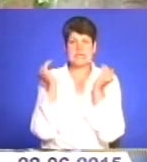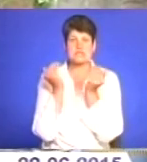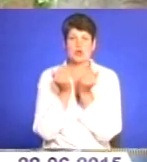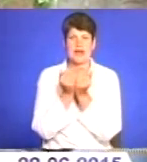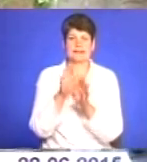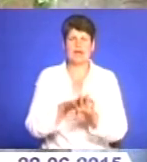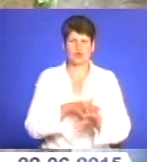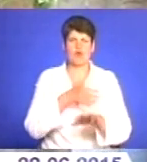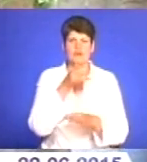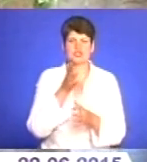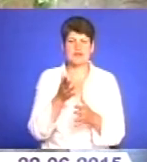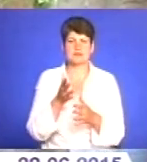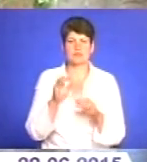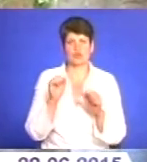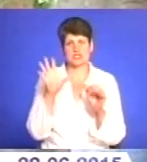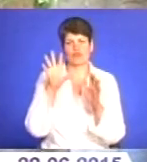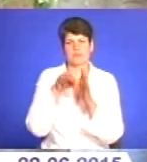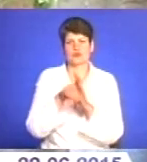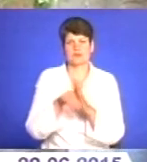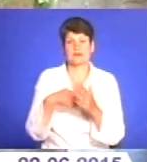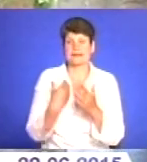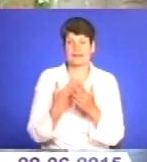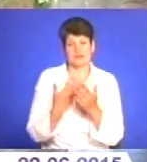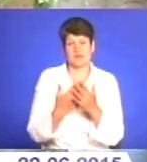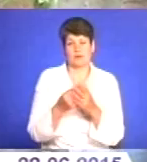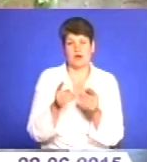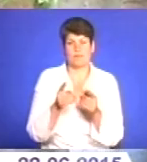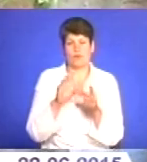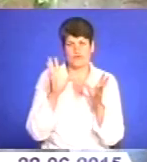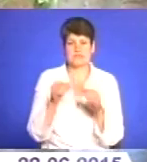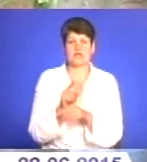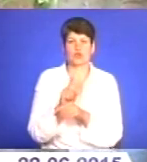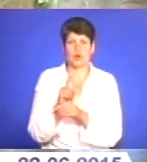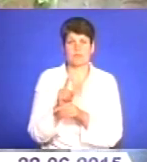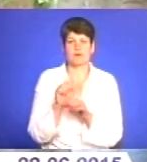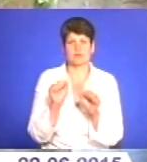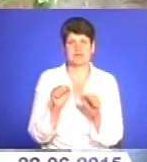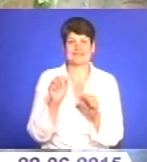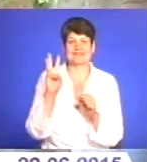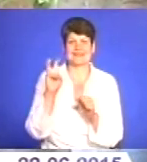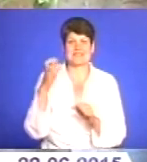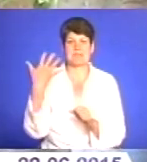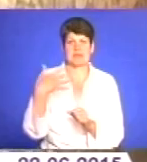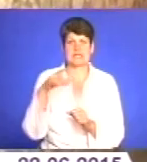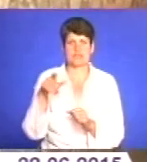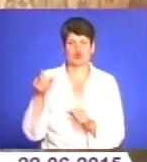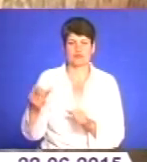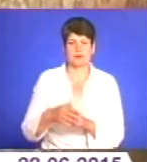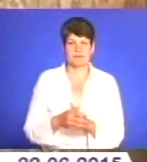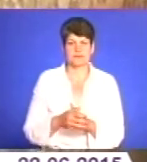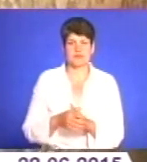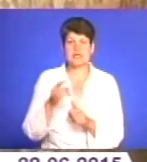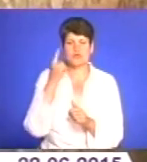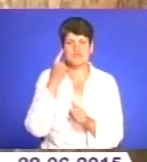на довгий час мічує, напевно, десь, не напевно, а по санітарних всіх нормах допустимо, десь понад 350 чоловік. За